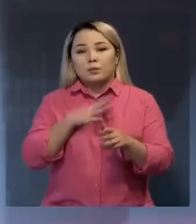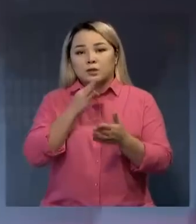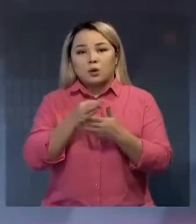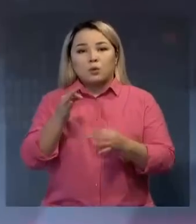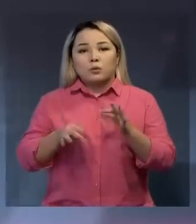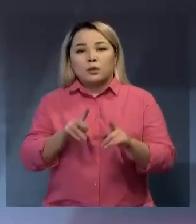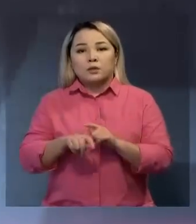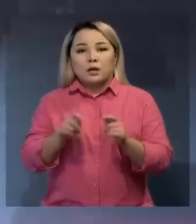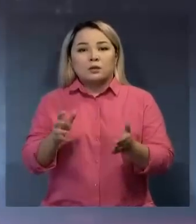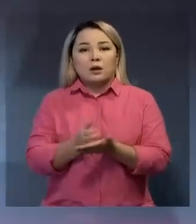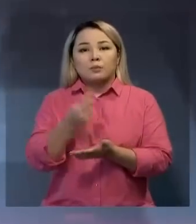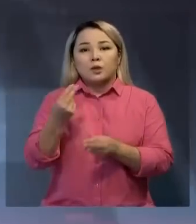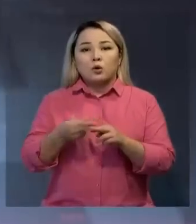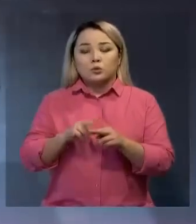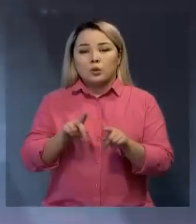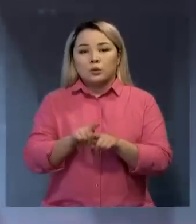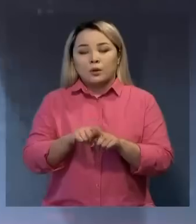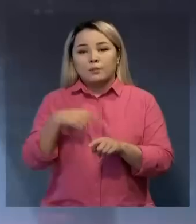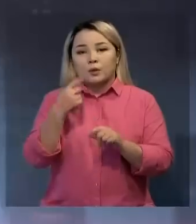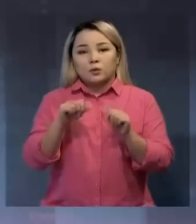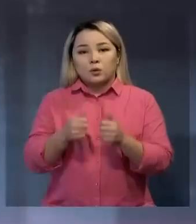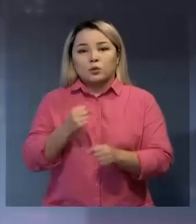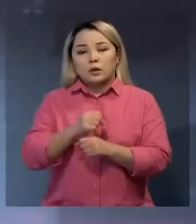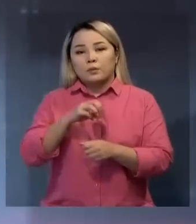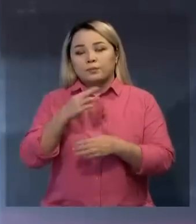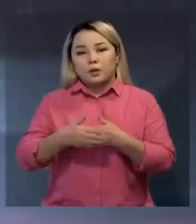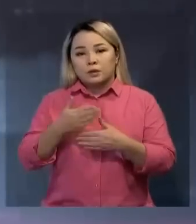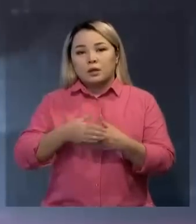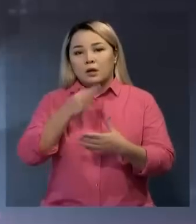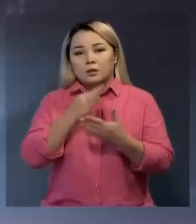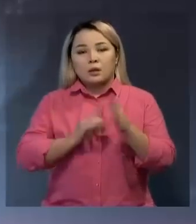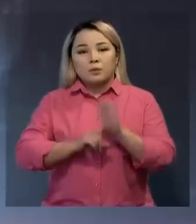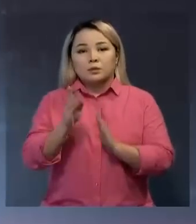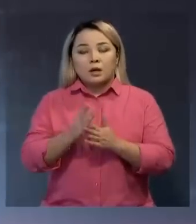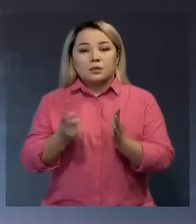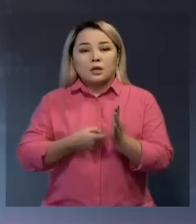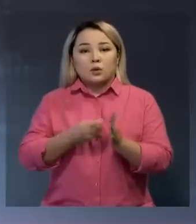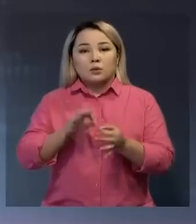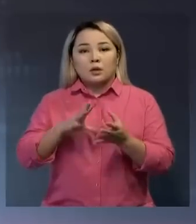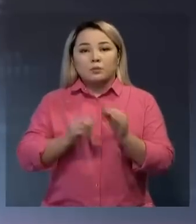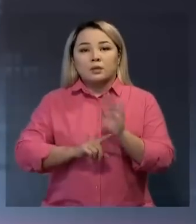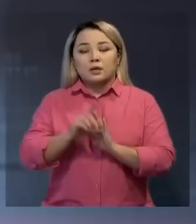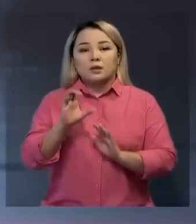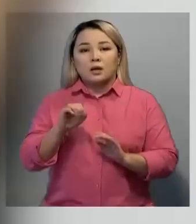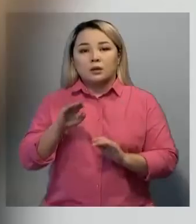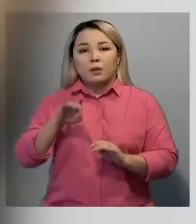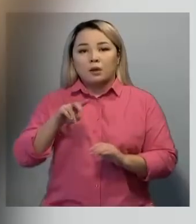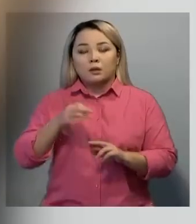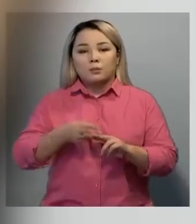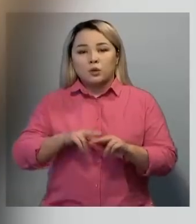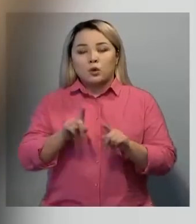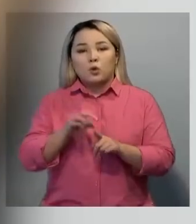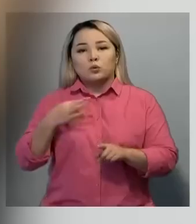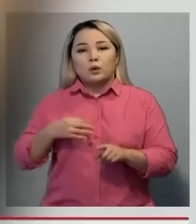қылмыстық жолмен табылған қаржымен мүлікті заңдастыру айыбы бойынша басталған ет. Тергеу барсында саты болды ұлының сұбайласы 1983